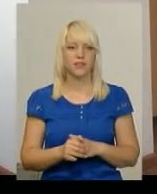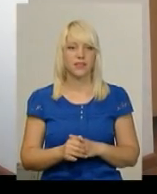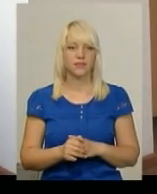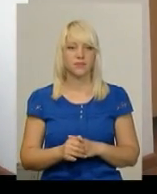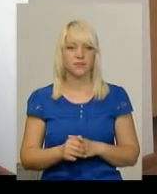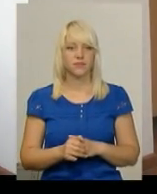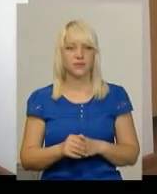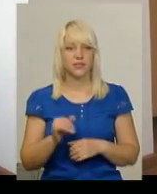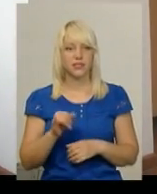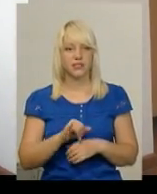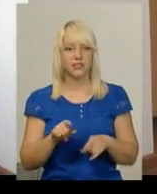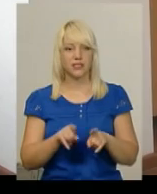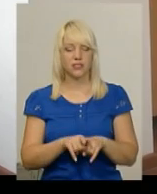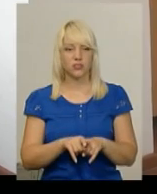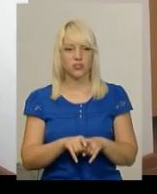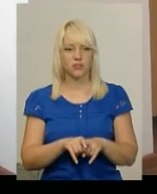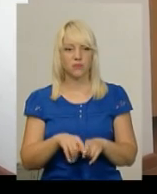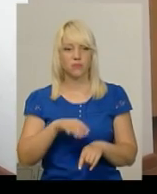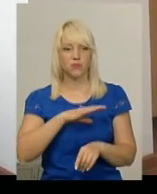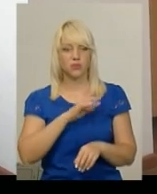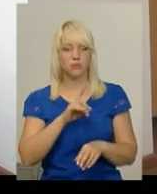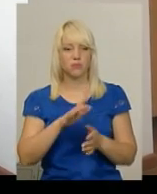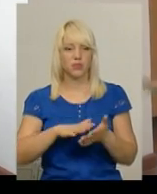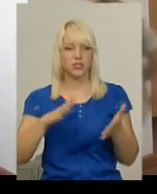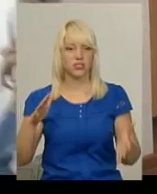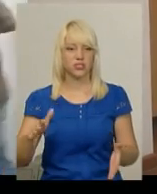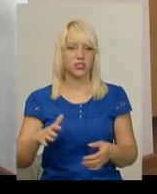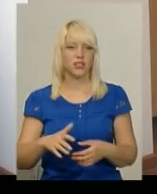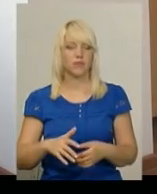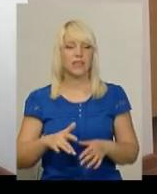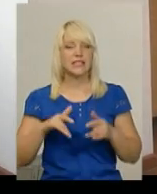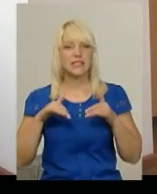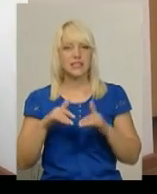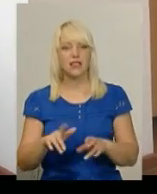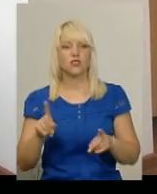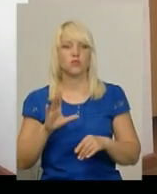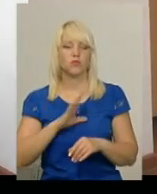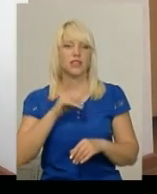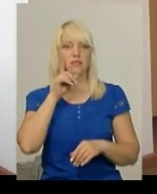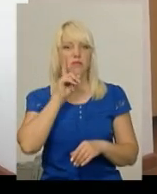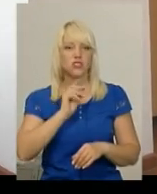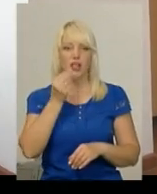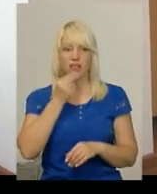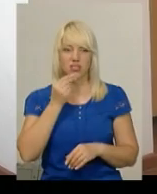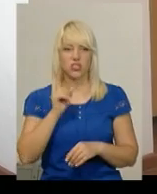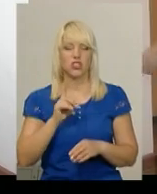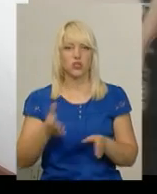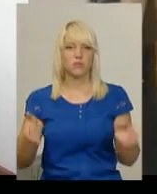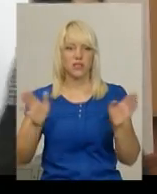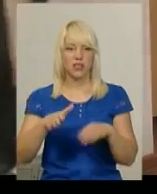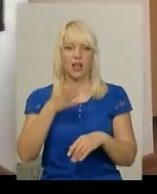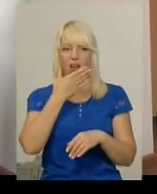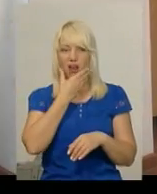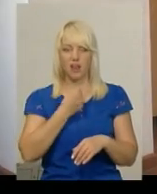І також, щоб було більше заходів, щоб була смачна їжа, і щоб залишалися